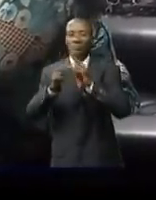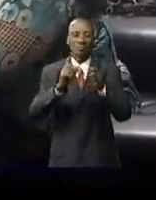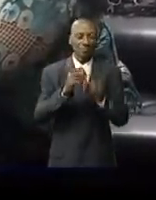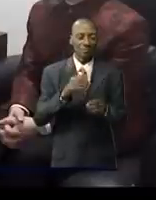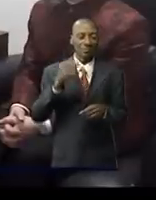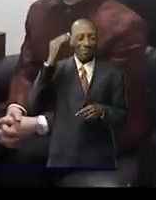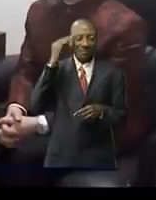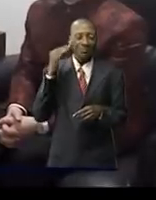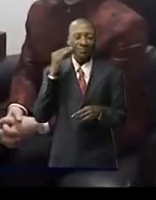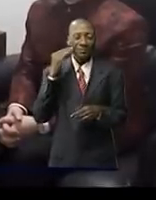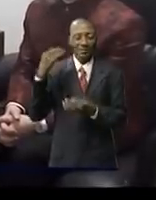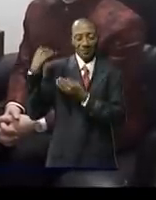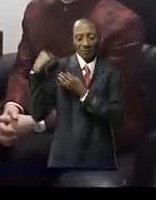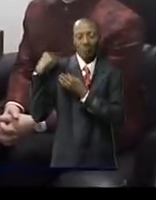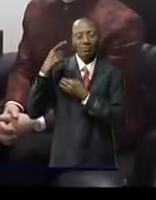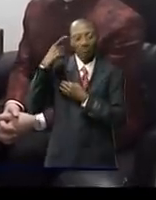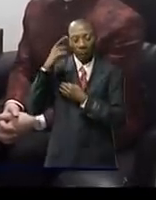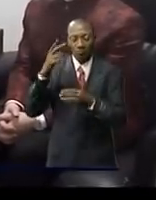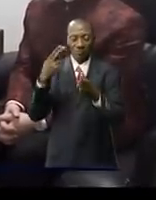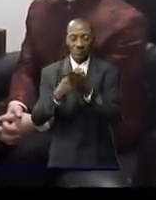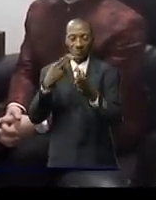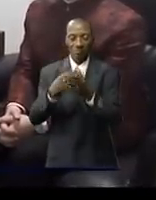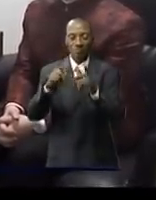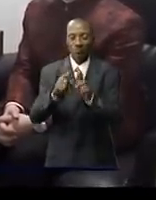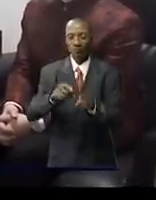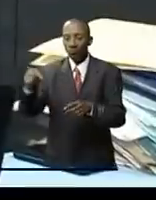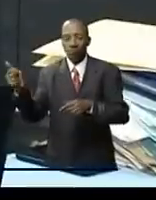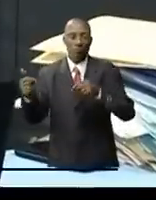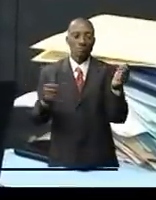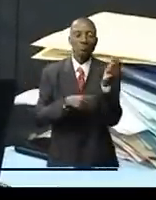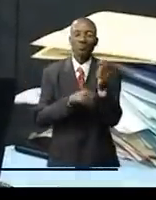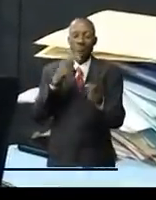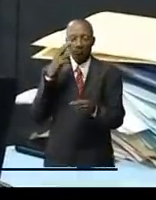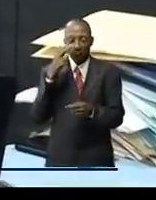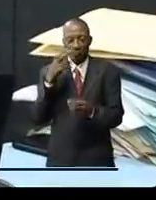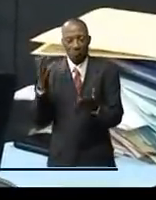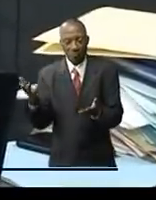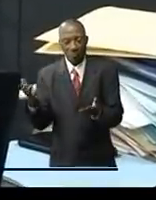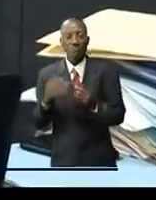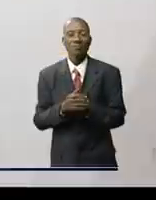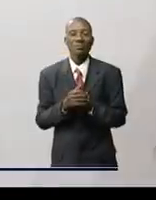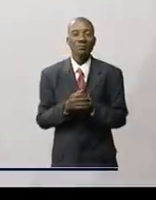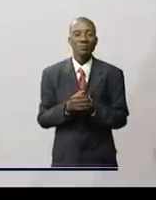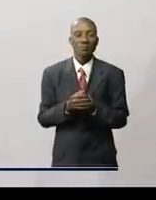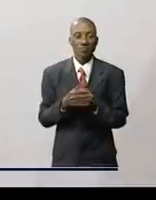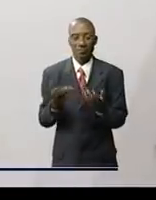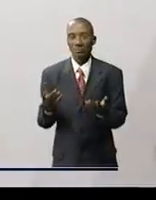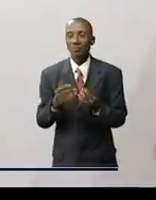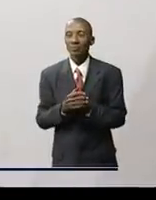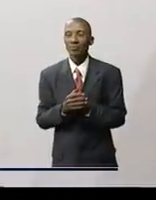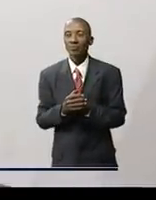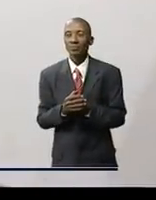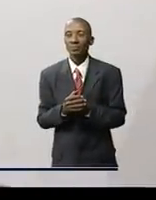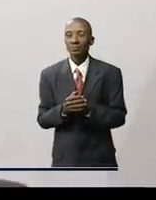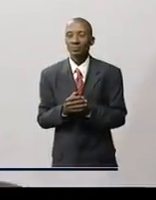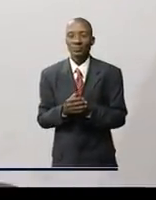en charge des personnes vivant avec handicap et autres personnes vulnérables et le sénateur Kenyan Isaac Maura conduit